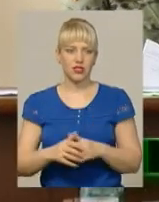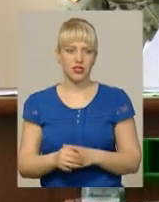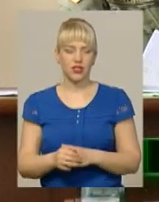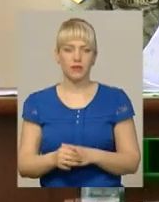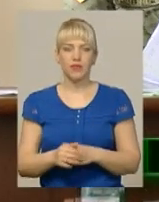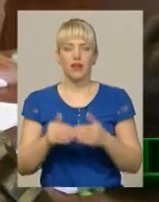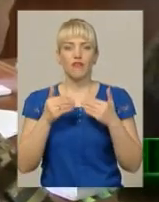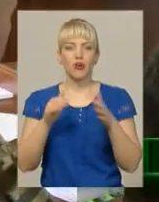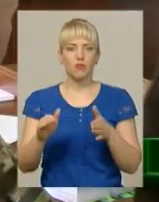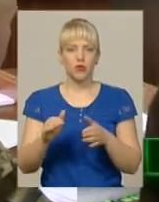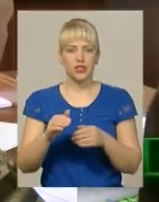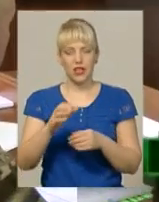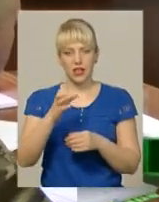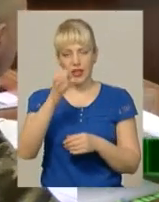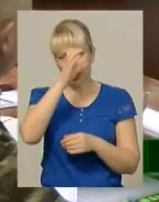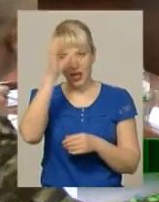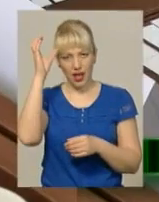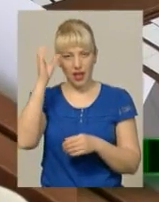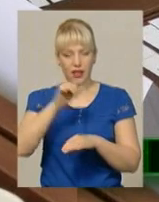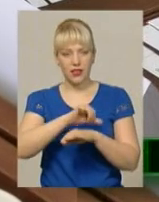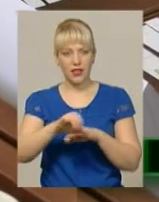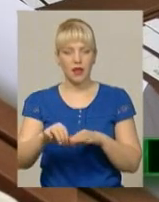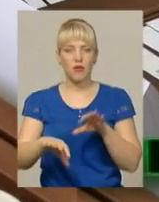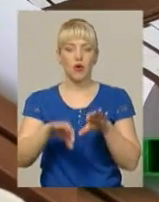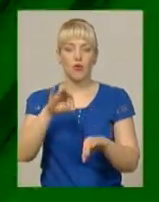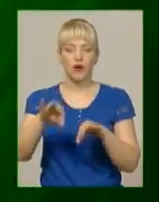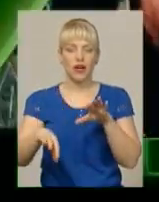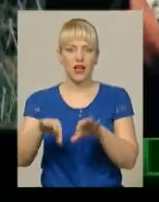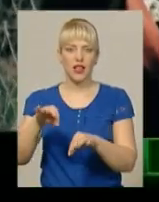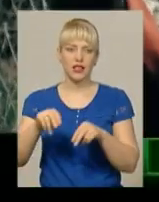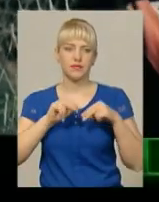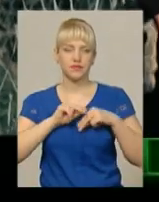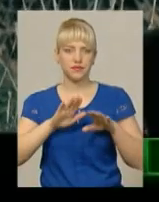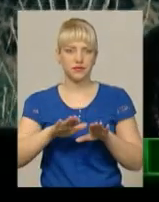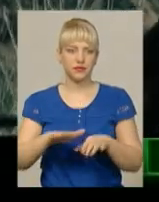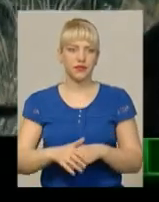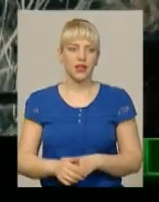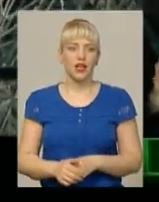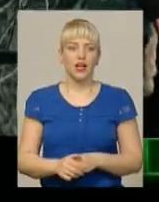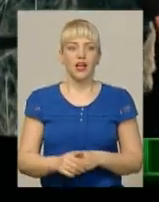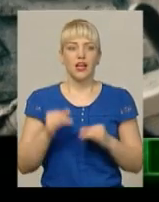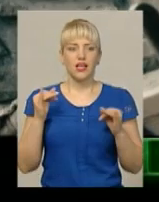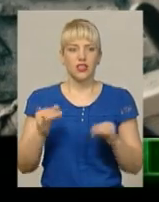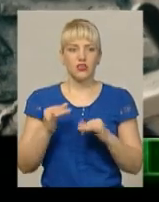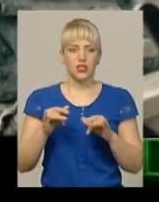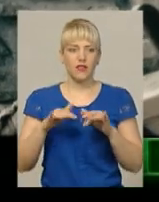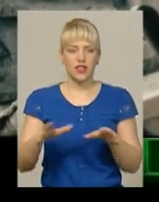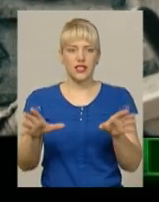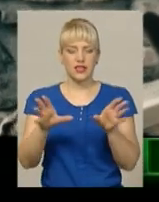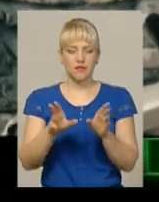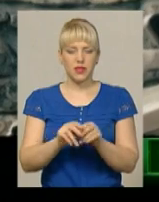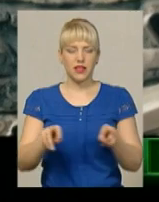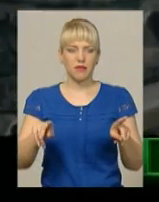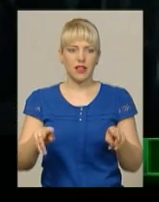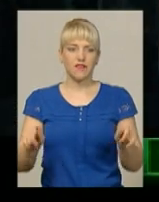Україні прикордонного вишу місце проходження служби обирали жеребкуванням. Історичним флешмобом та спільним танцем відкриватимуть